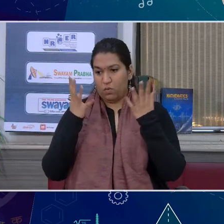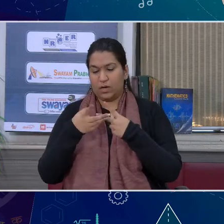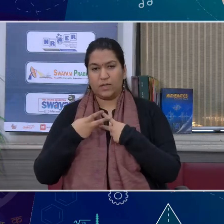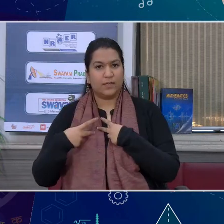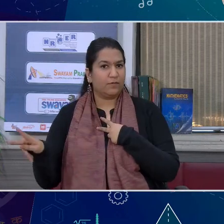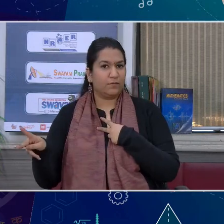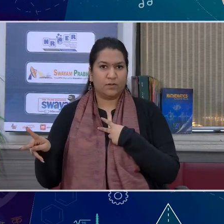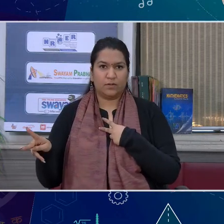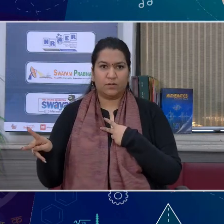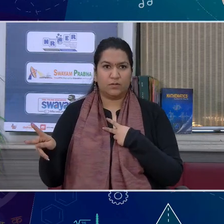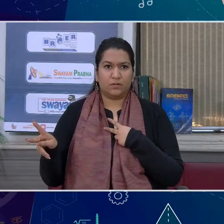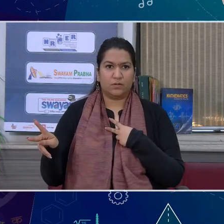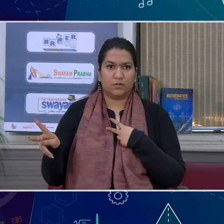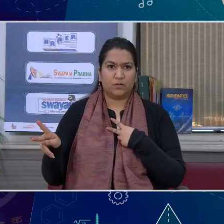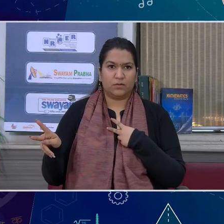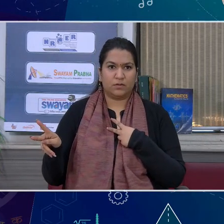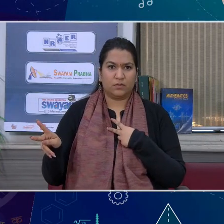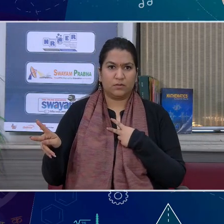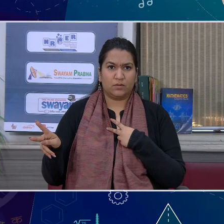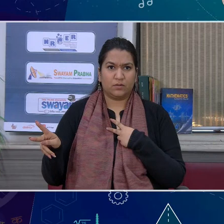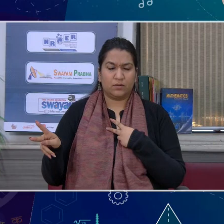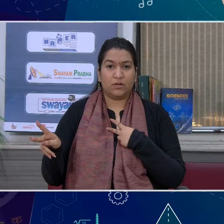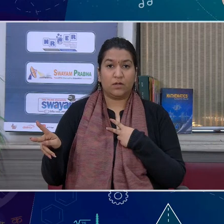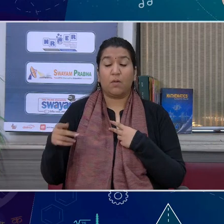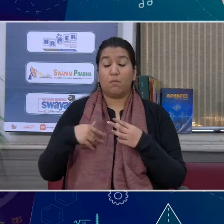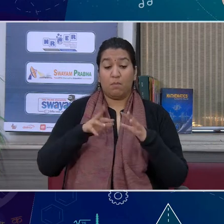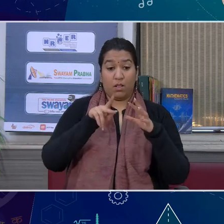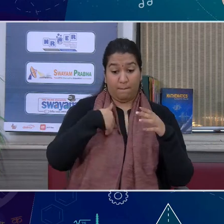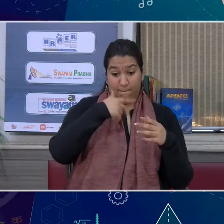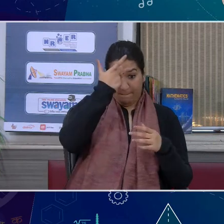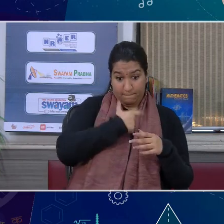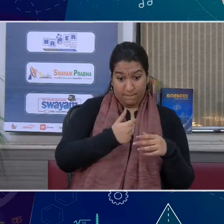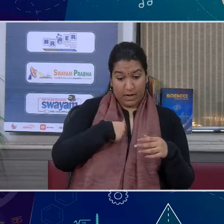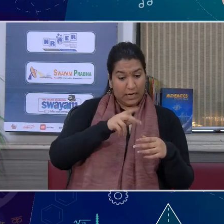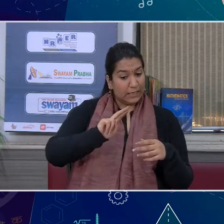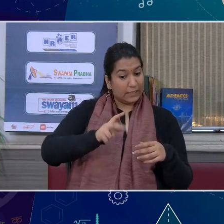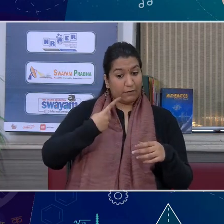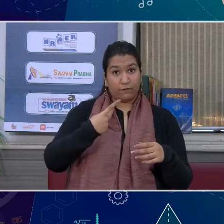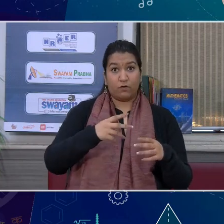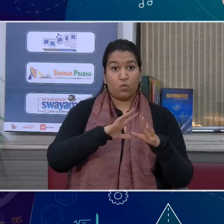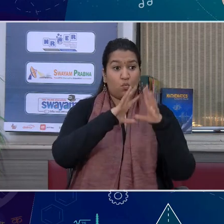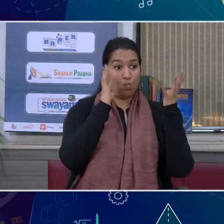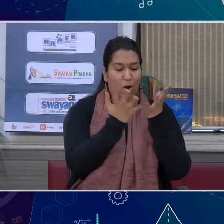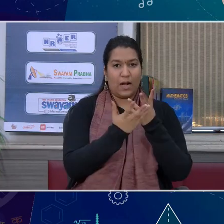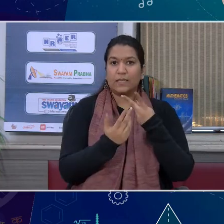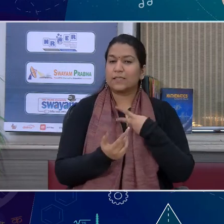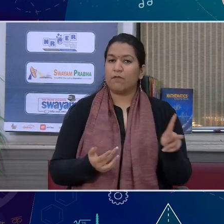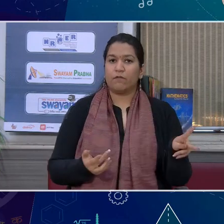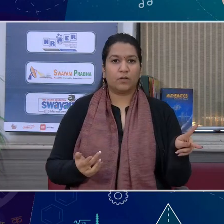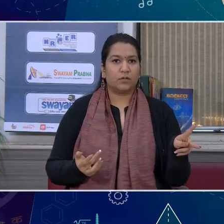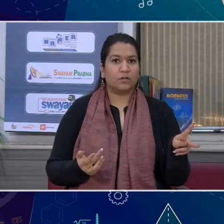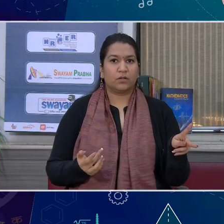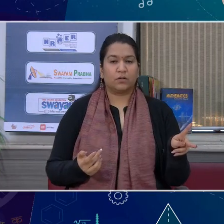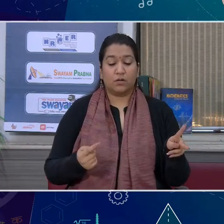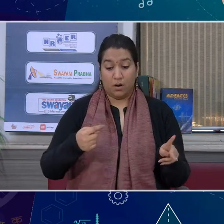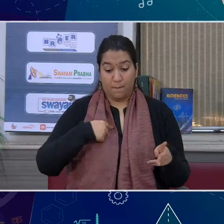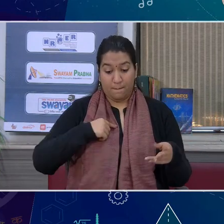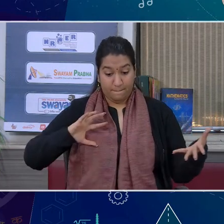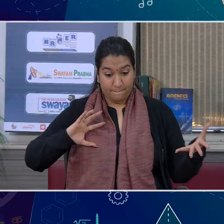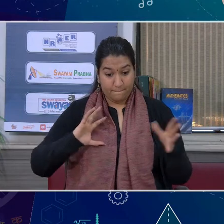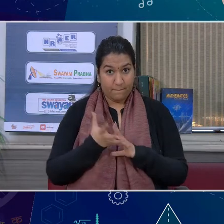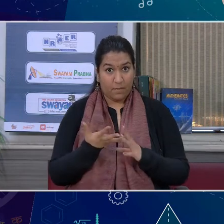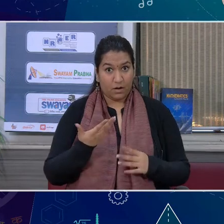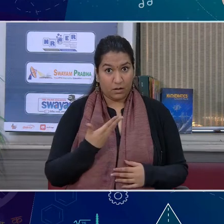मैं कुछ और हूं और जग कुछ और है कहां का नाता कि हम कैसे मिलेंगे मैं बना बना